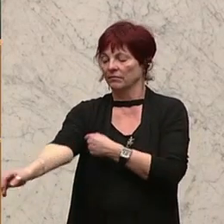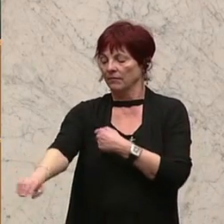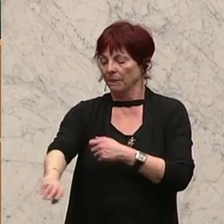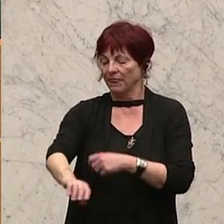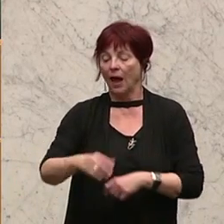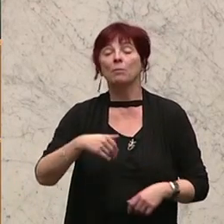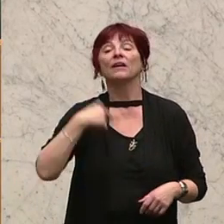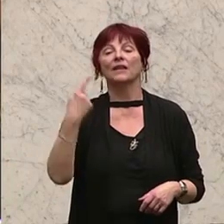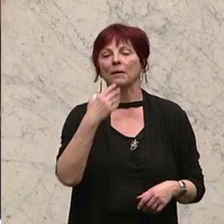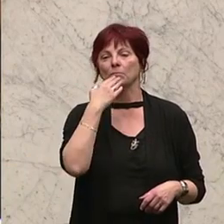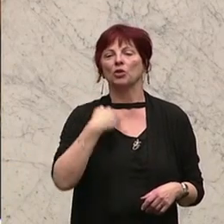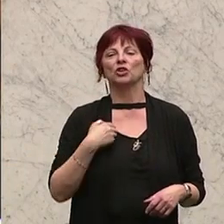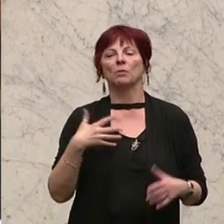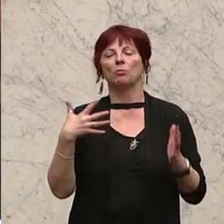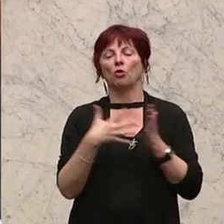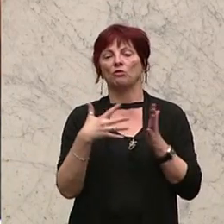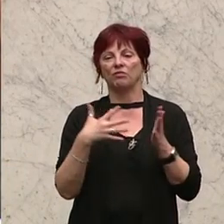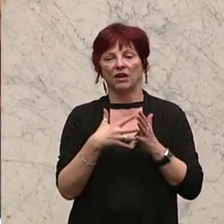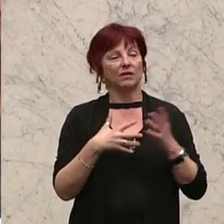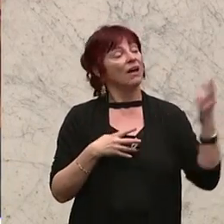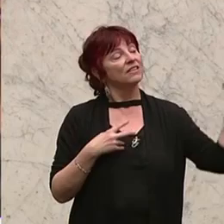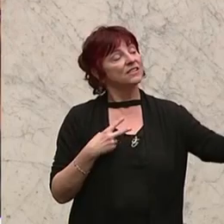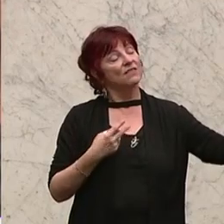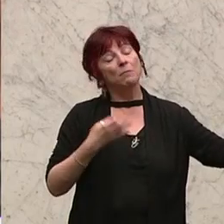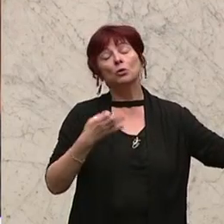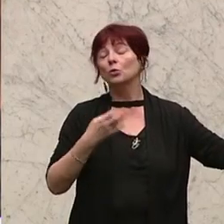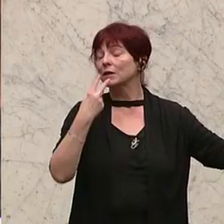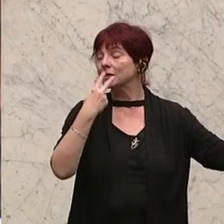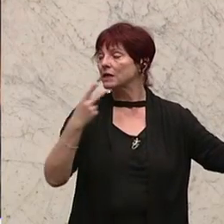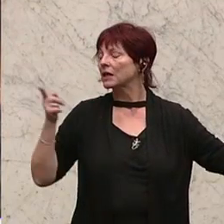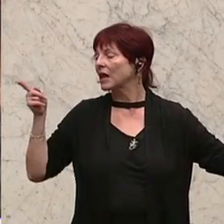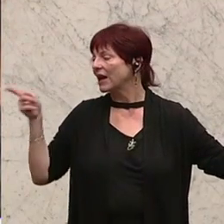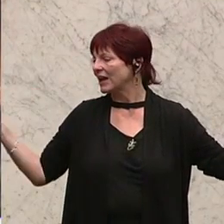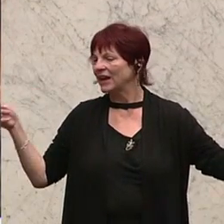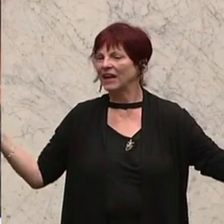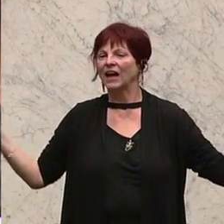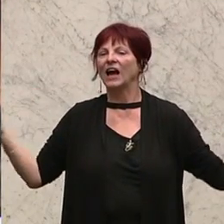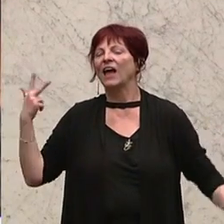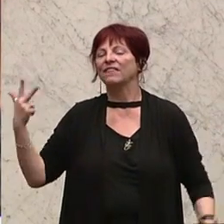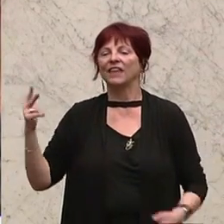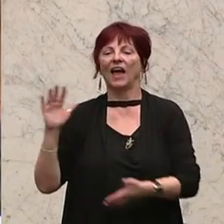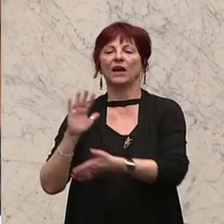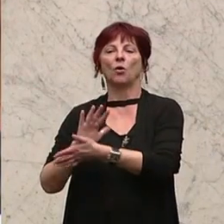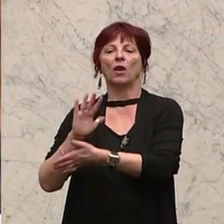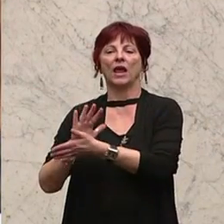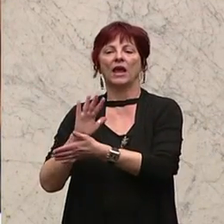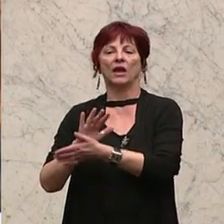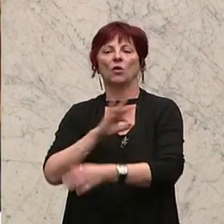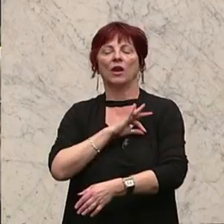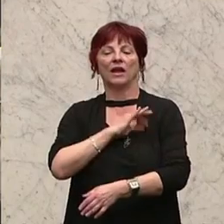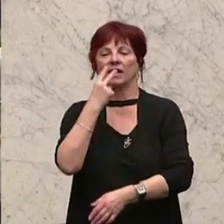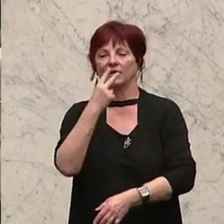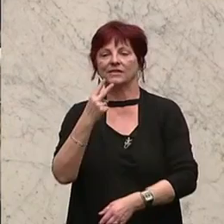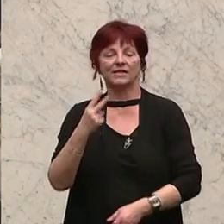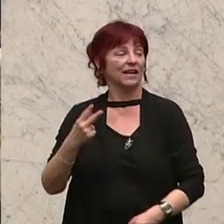Dann hätte ich gerne eine Überprüfung, wie es möglich ist, bei Ihnen zwei Minuten steht, während hier drei Kollegen gesehen haben, dass hier auf diesem Bildschirm